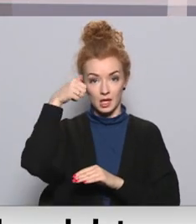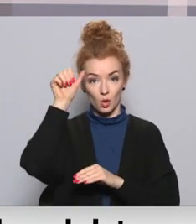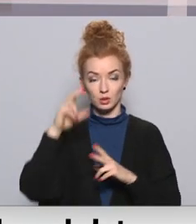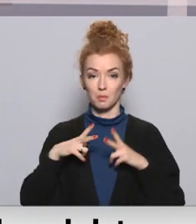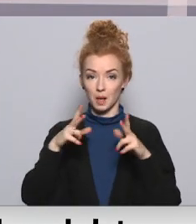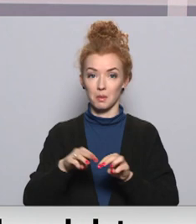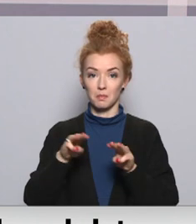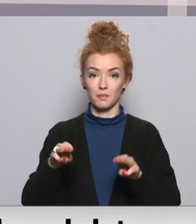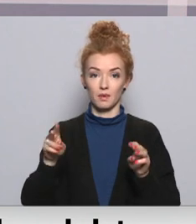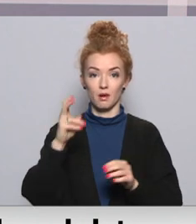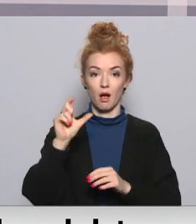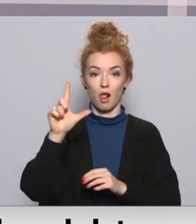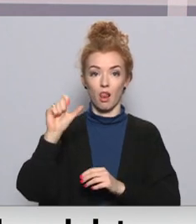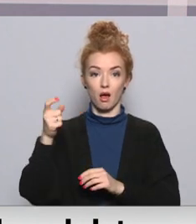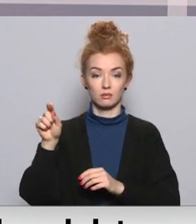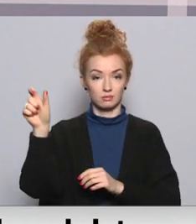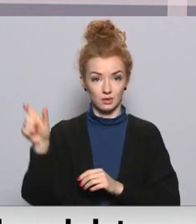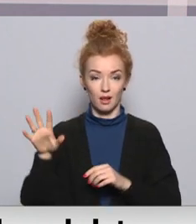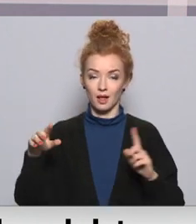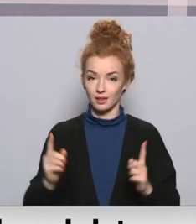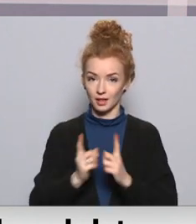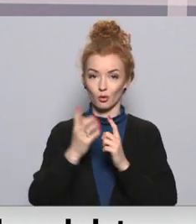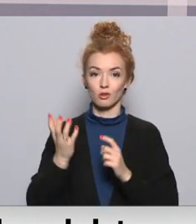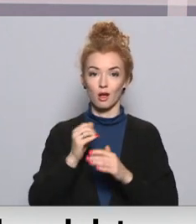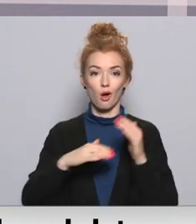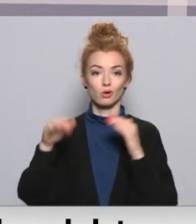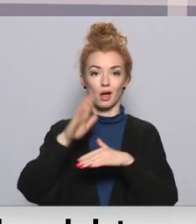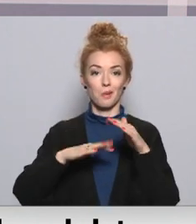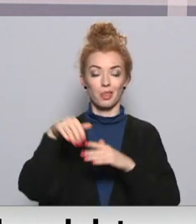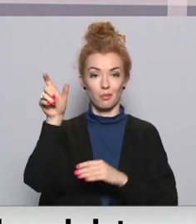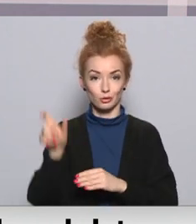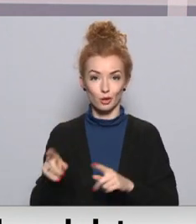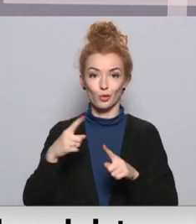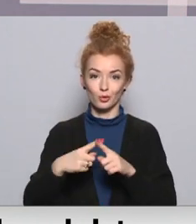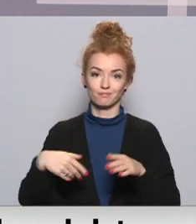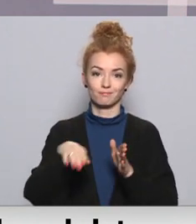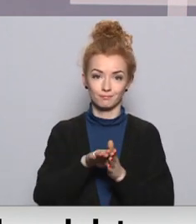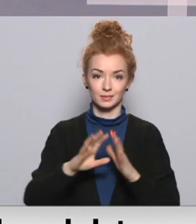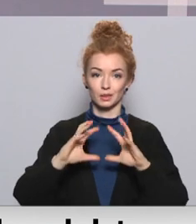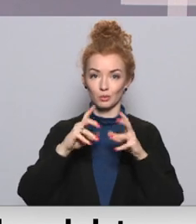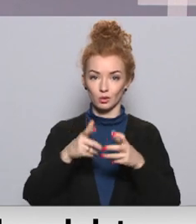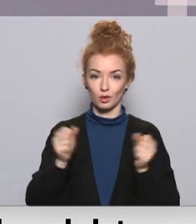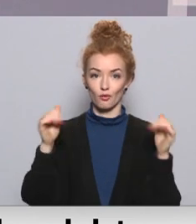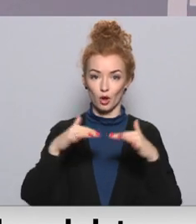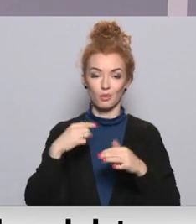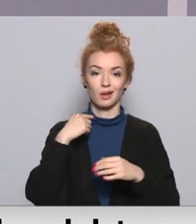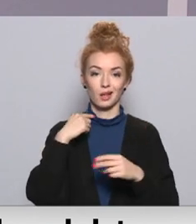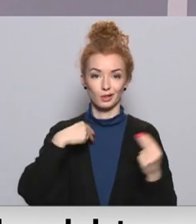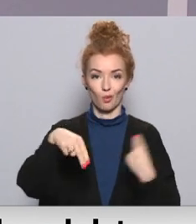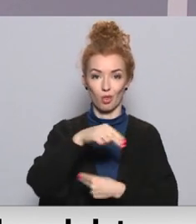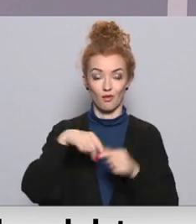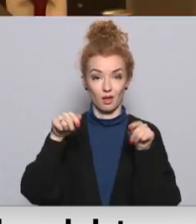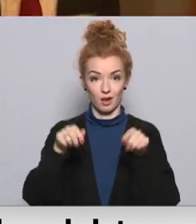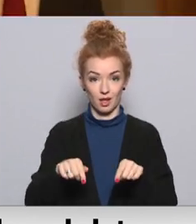premjerministri Kaja Kallasa, lai tiktos ar valsts augstākajām amatpersonām un piedalītos starptautiskajā fórumā Rīgas konference.